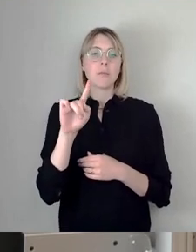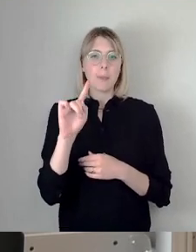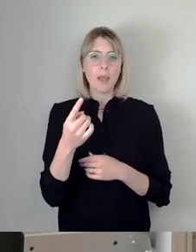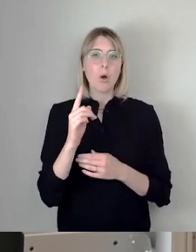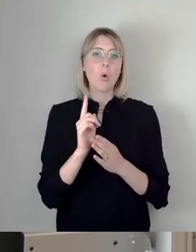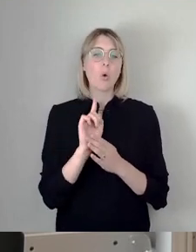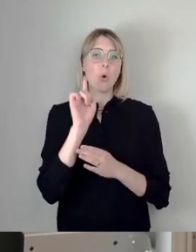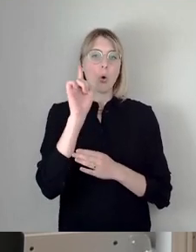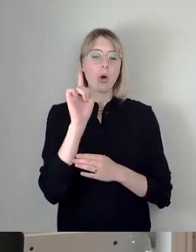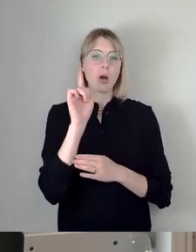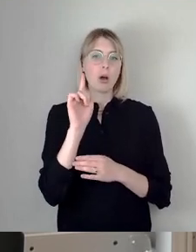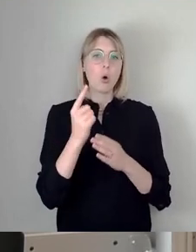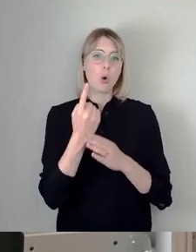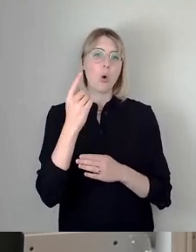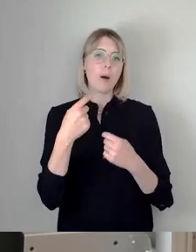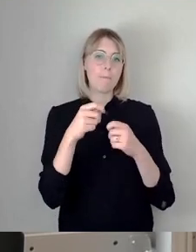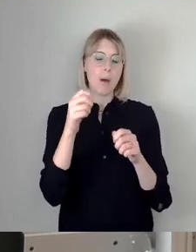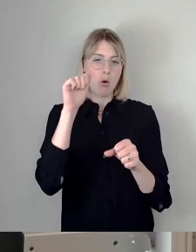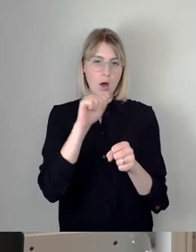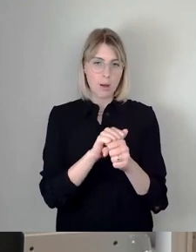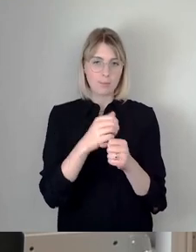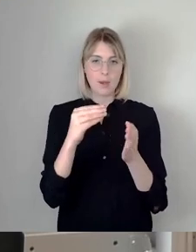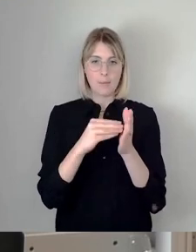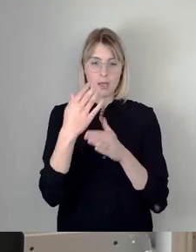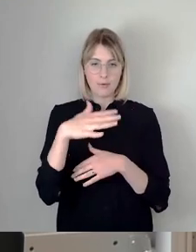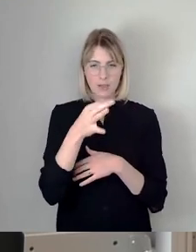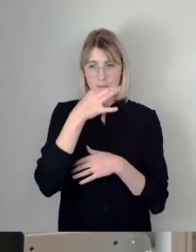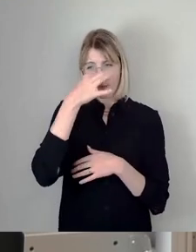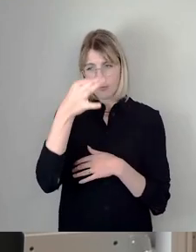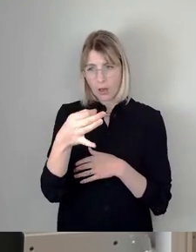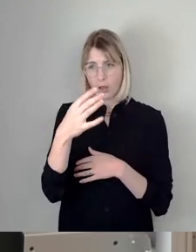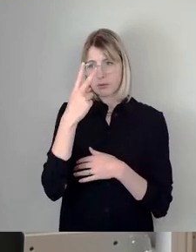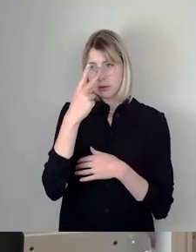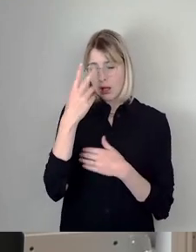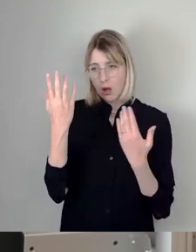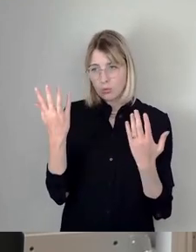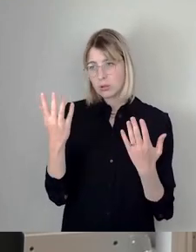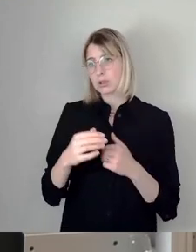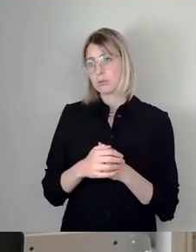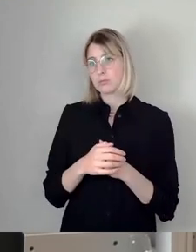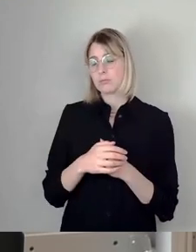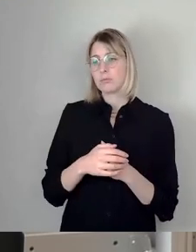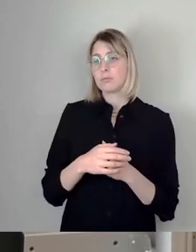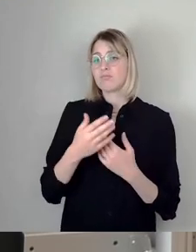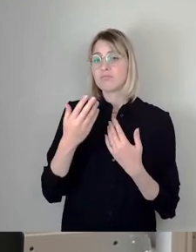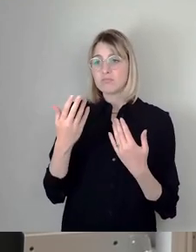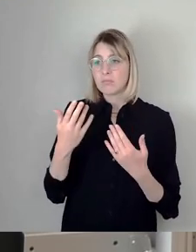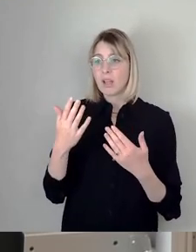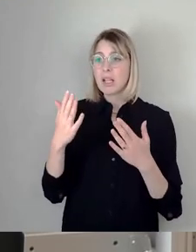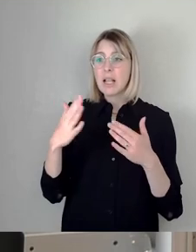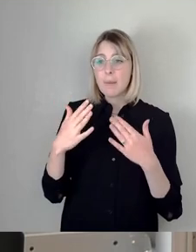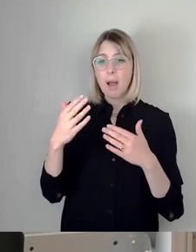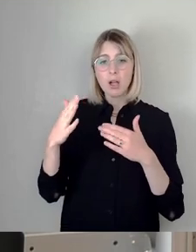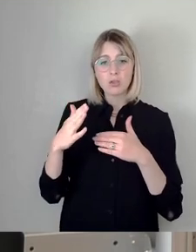Und haben das Hochbauamt mal befragt, mal befragt, wie es denn aussieht. Wie man denn eine Klimaneutralität im